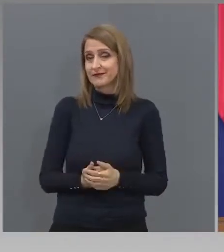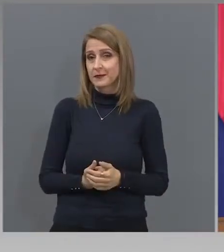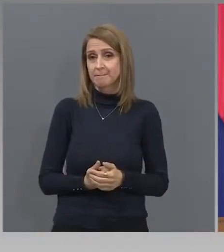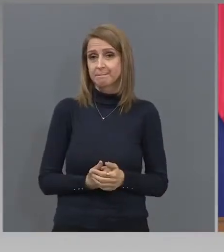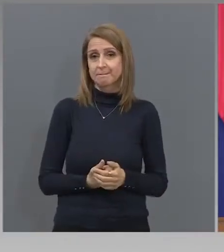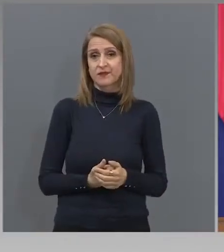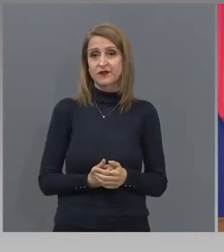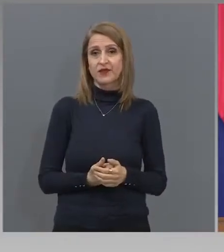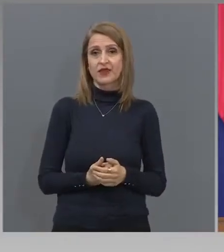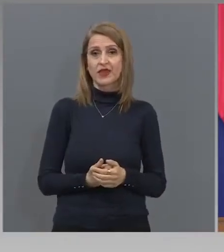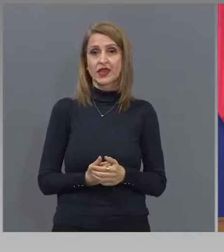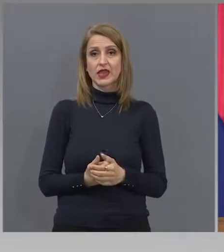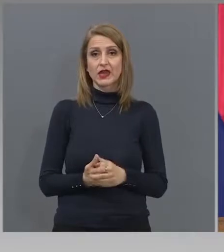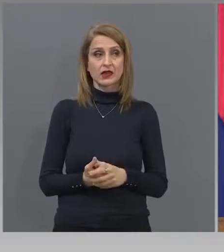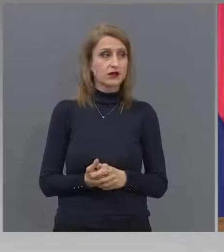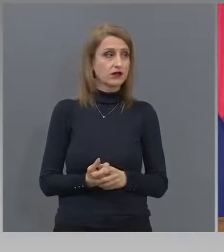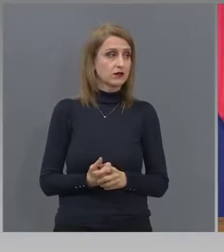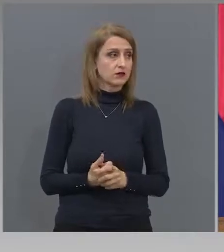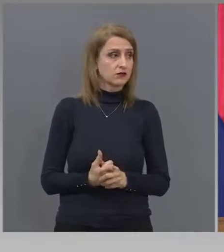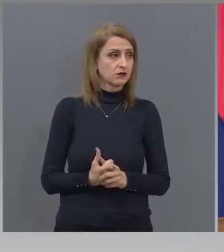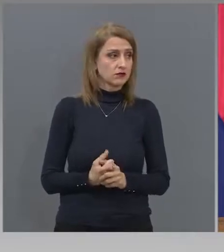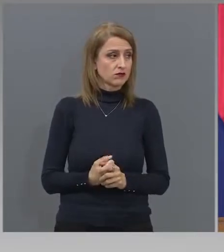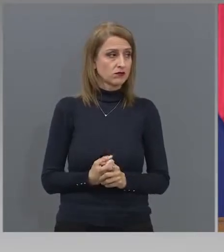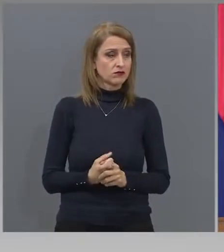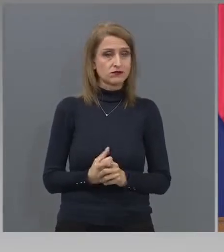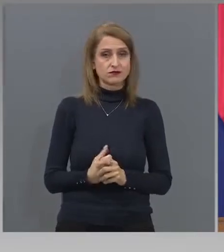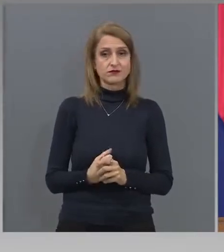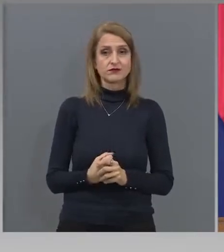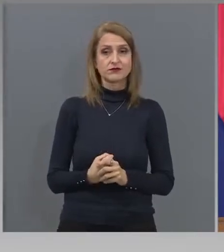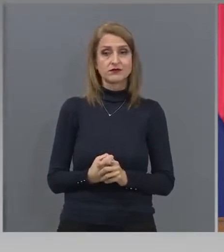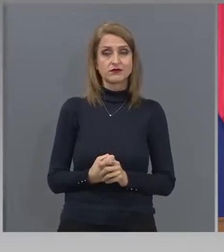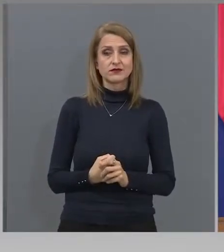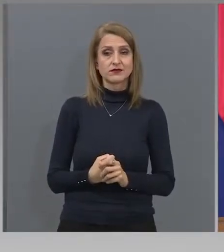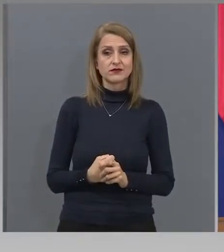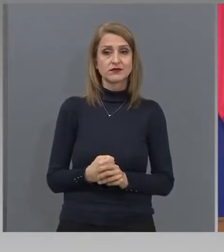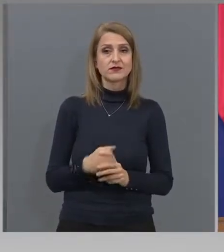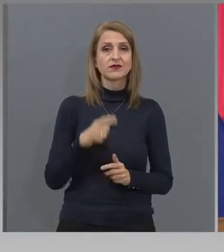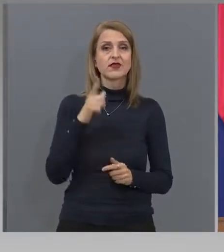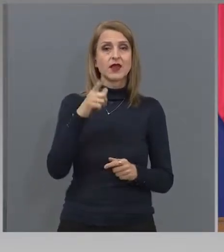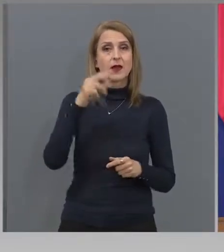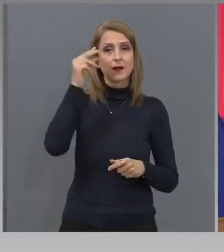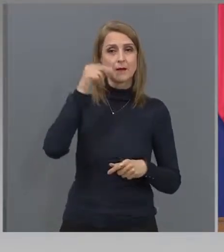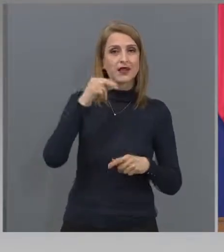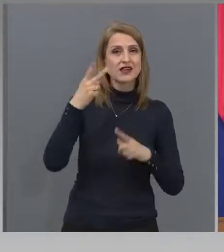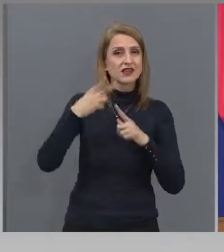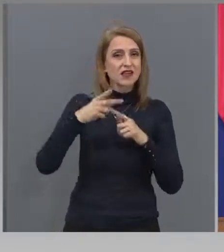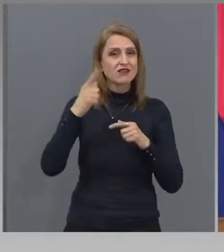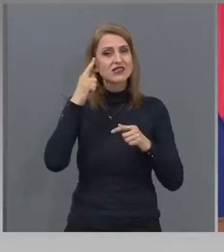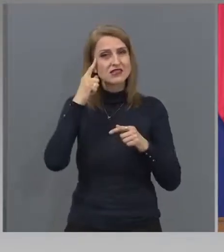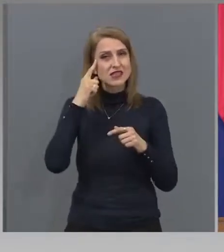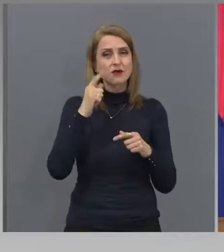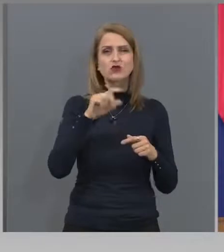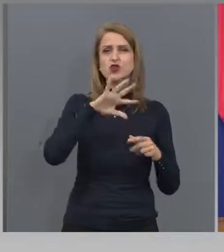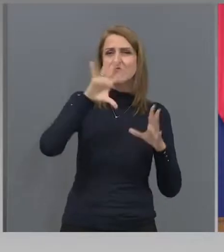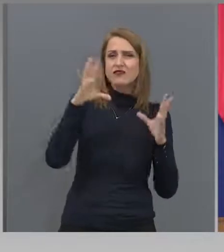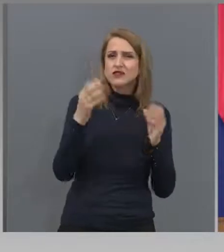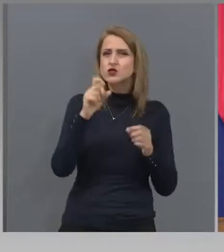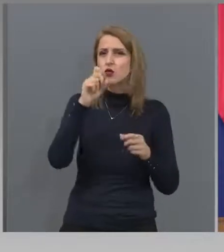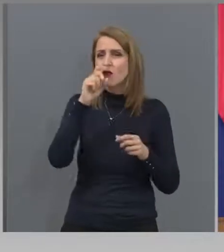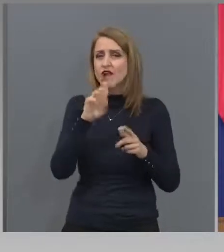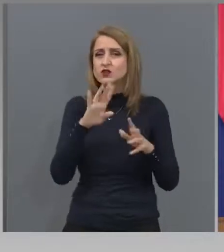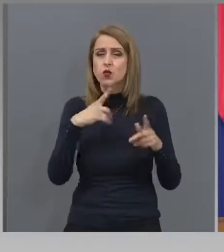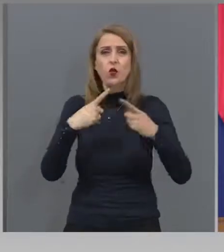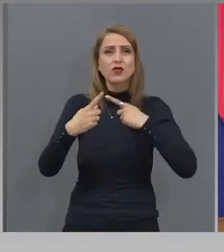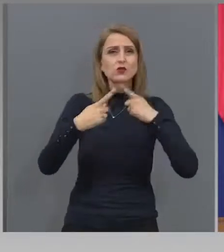господин Борисов, Мария Ниновер. Нека да подрете, че... Росе Станче, БНТ. Знам, че в контекста на всички важни неща, които се обсъждат и по